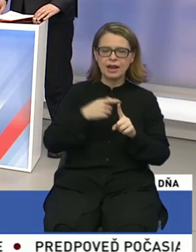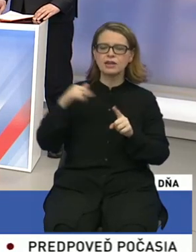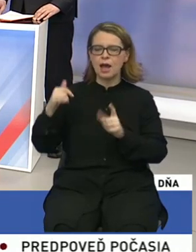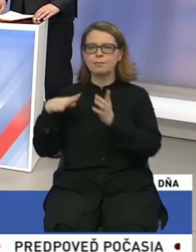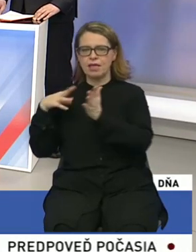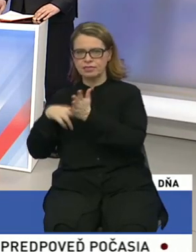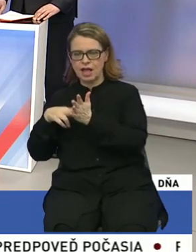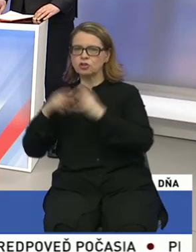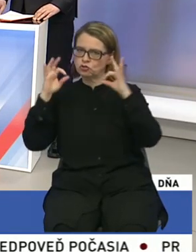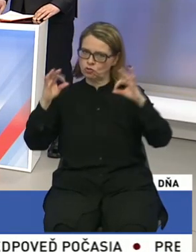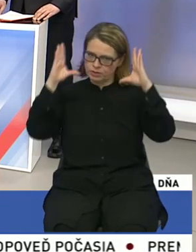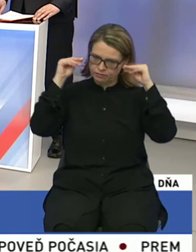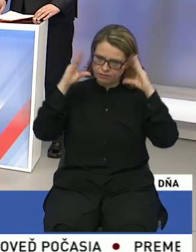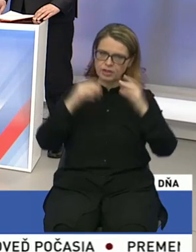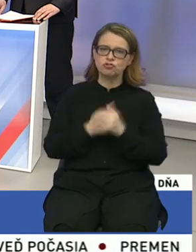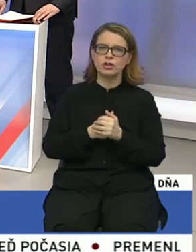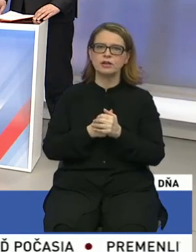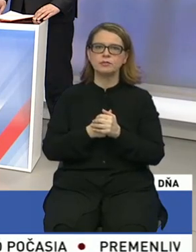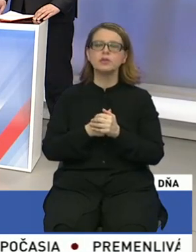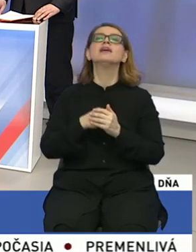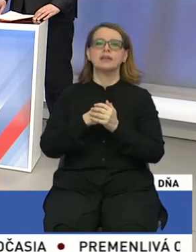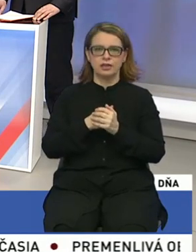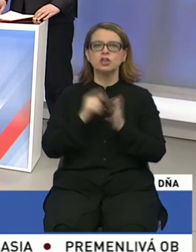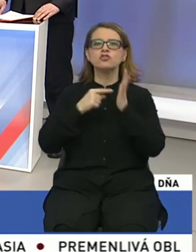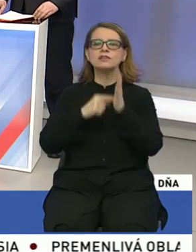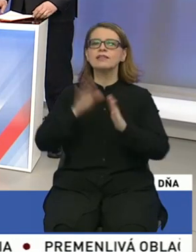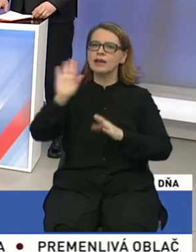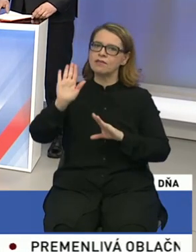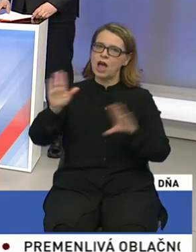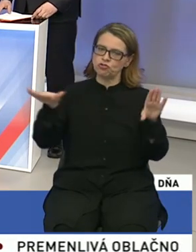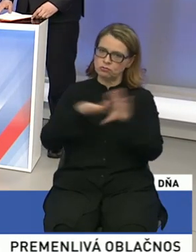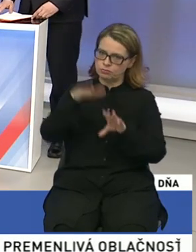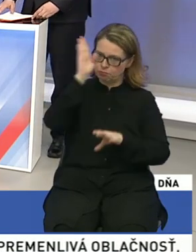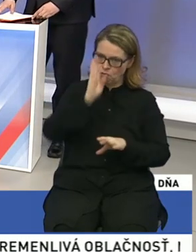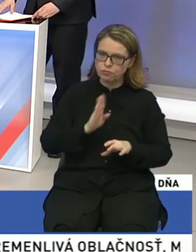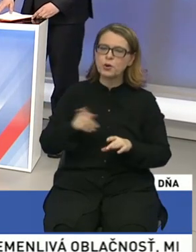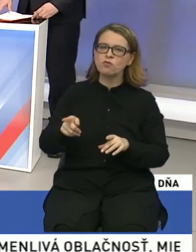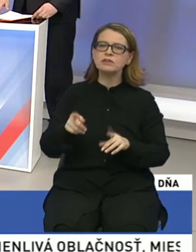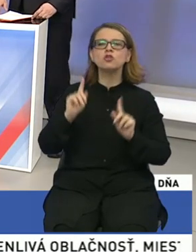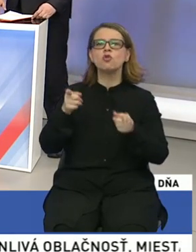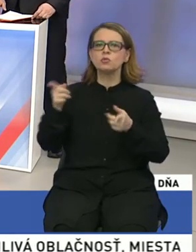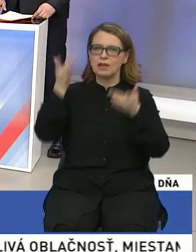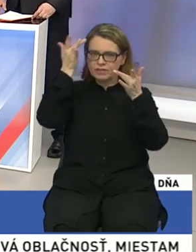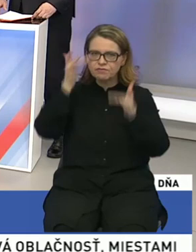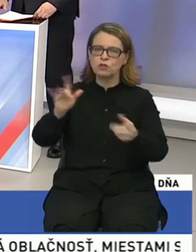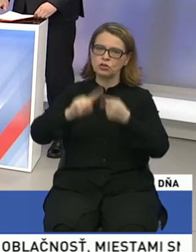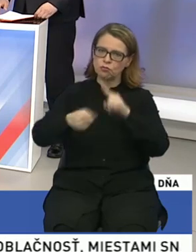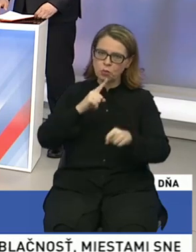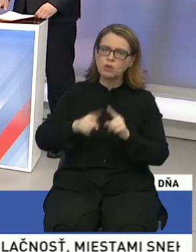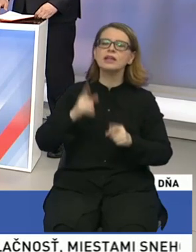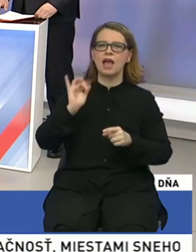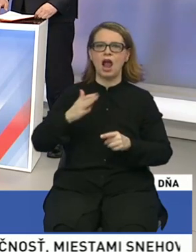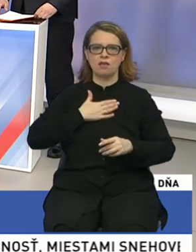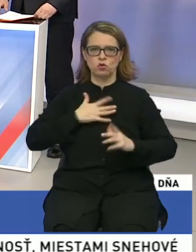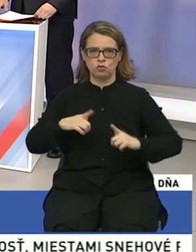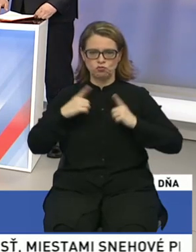Dobrý večer. Dobrý večer. Vzhľadom na vašu profesiu, to čomu ste sa venovali v politike, ale aj v osobnom